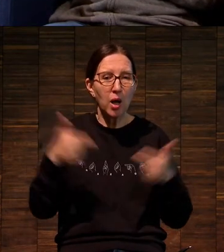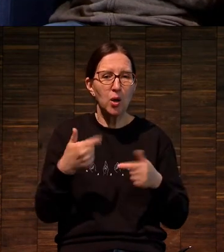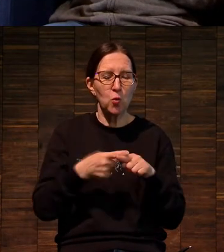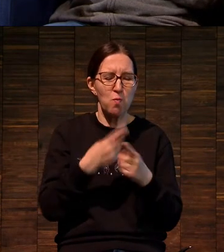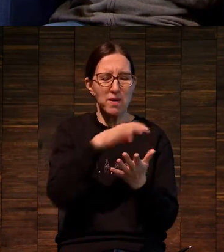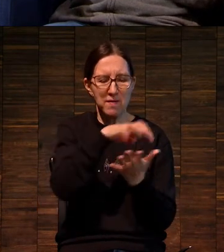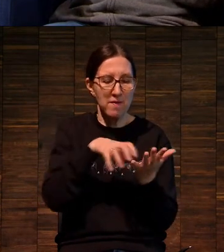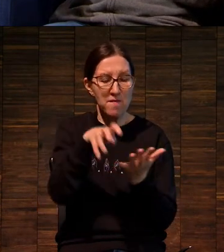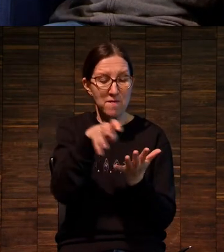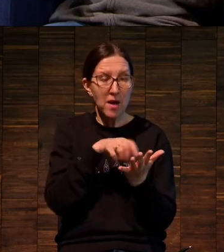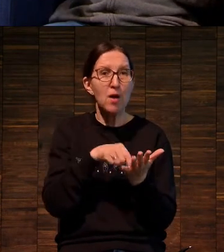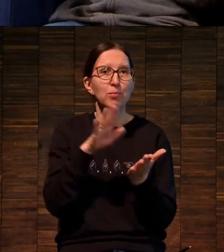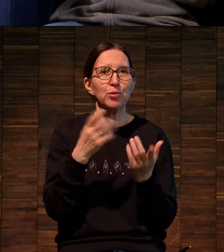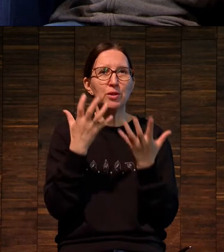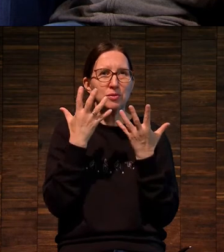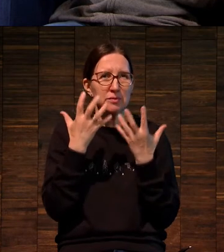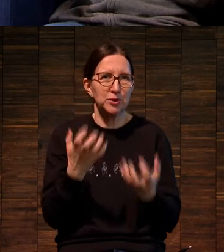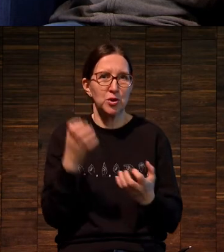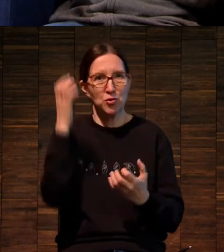цвета.